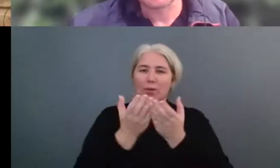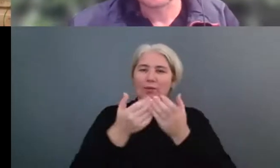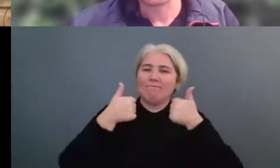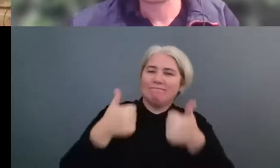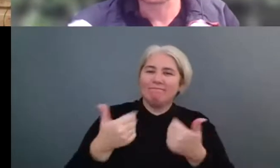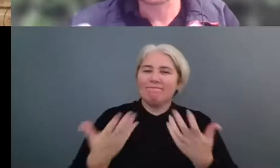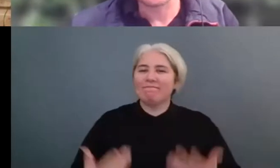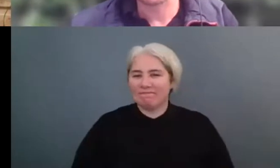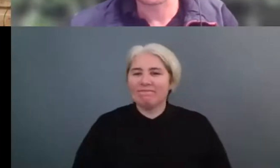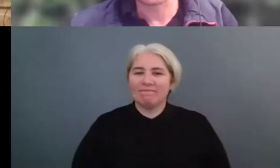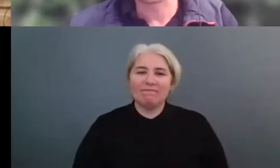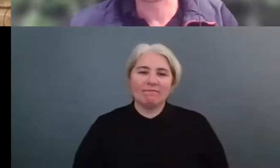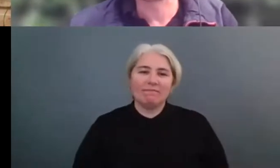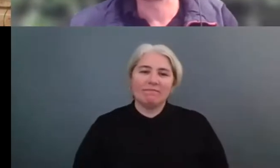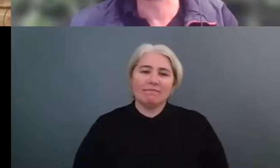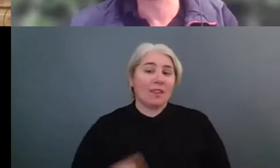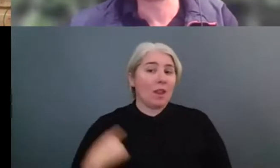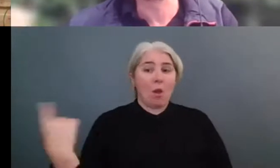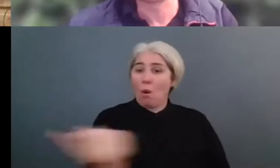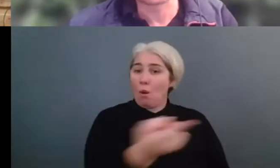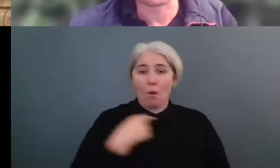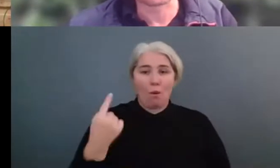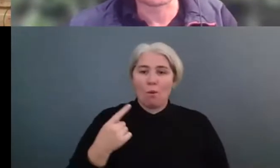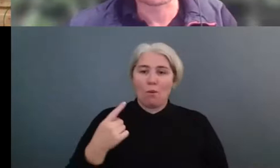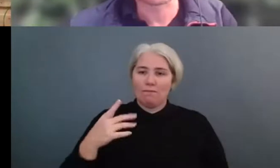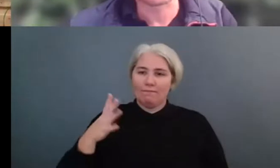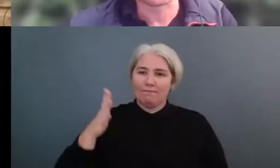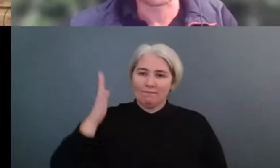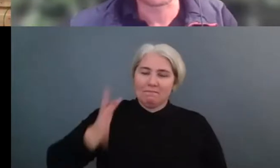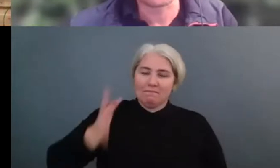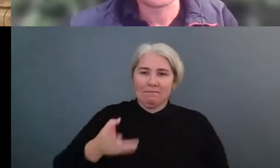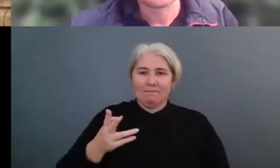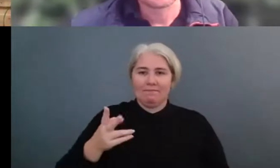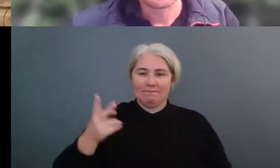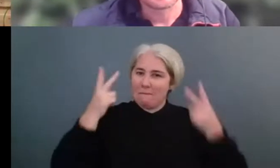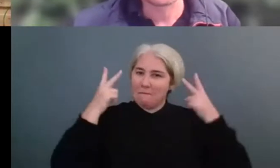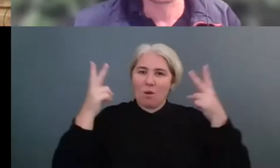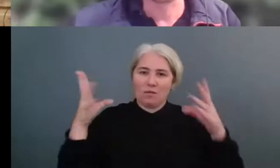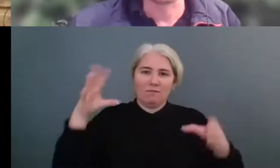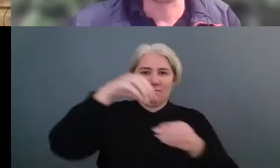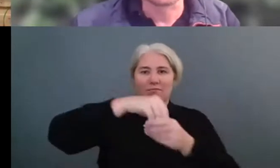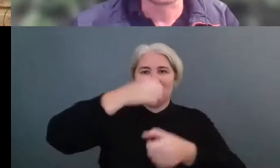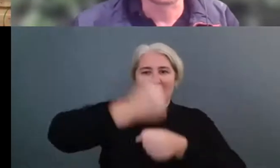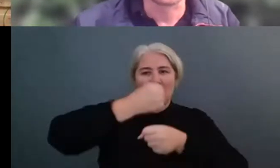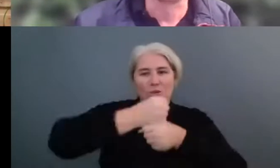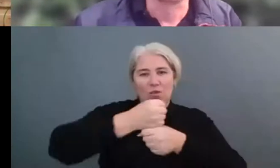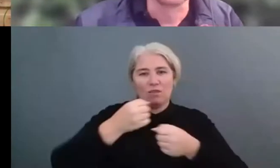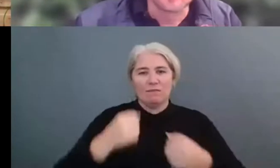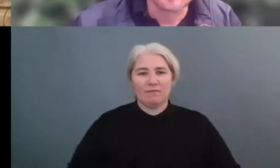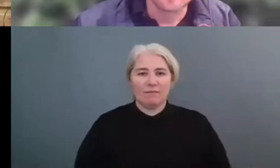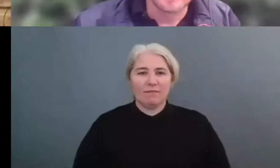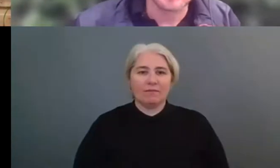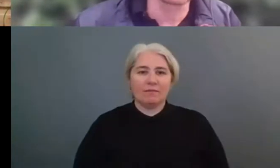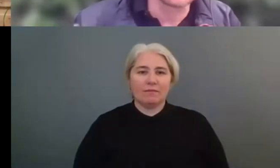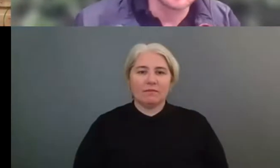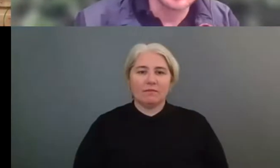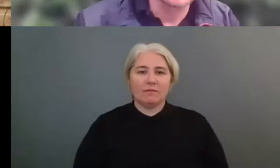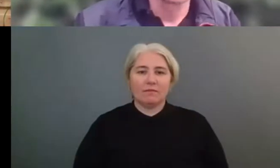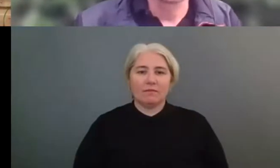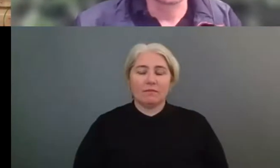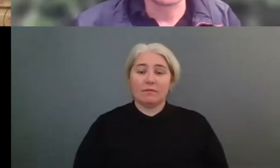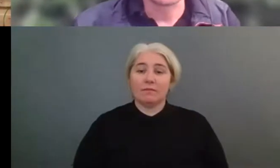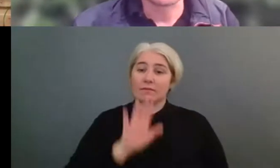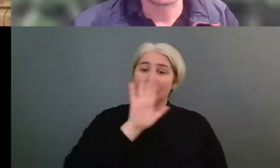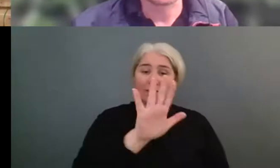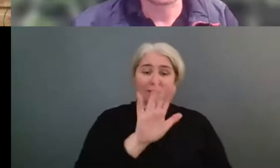minima enlever dans la réglementation ce qui peut freiner l'innovation pour les enjeux environnementaux et au mieux imposer